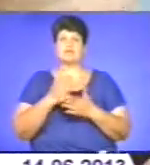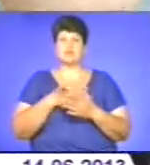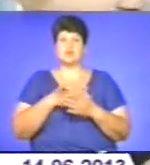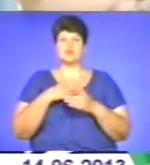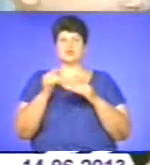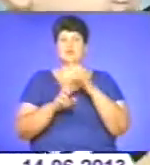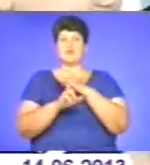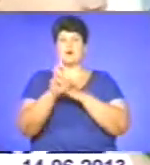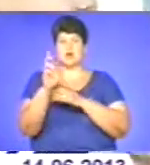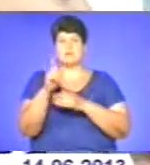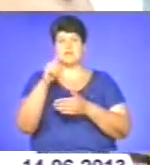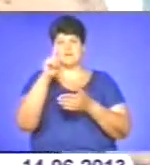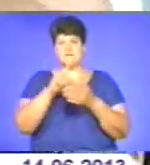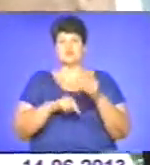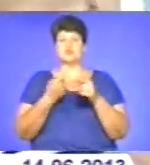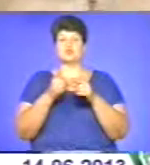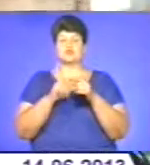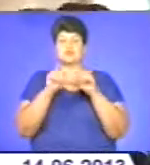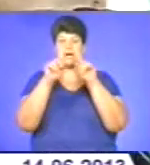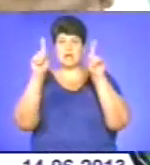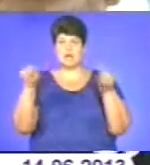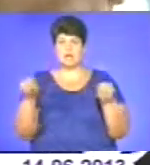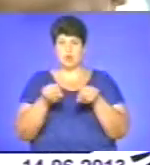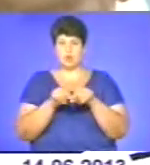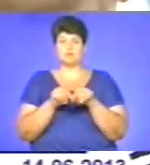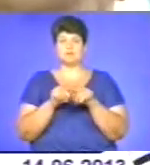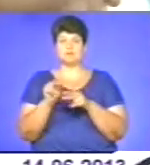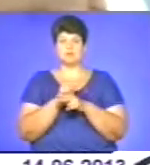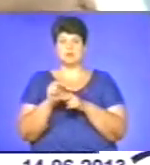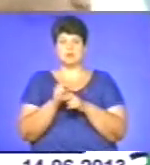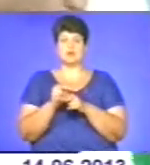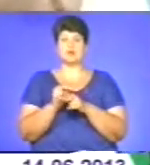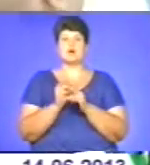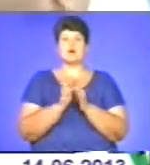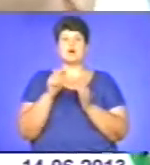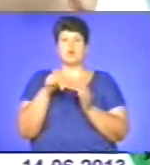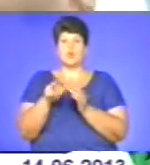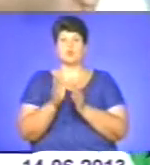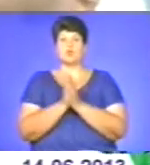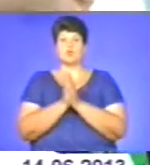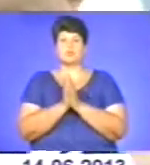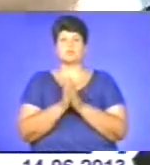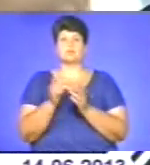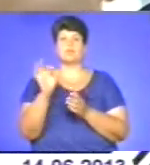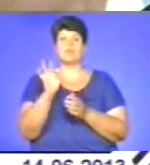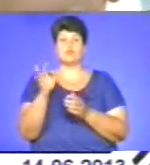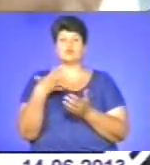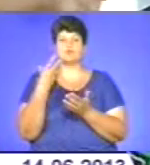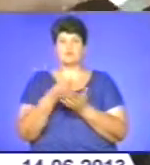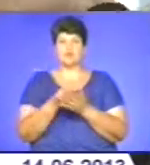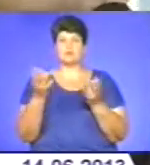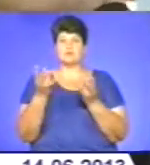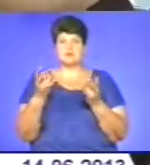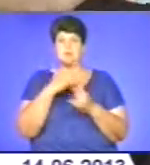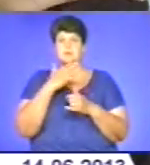Ну, ми ходимо, я вірую, що і ця ікона зціляє, так я хожу туди просити про свої потреби також. І, в принципі, багато з чого збувається.